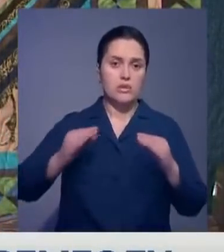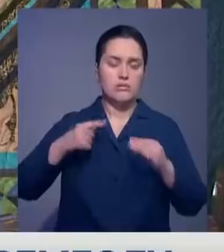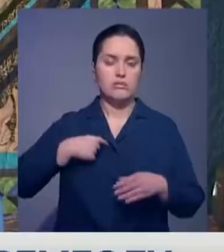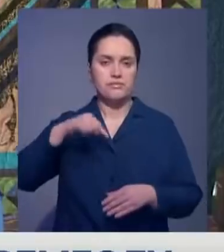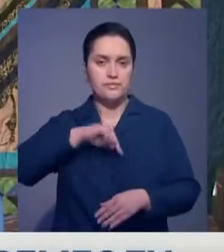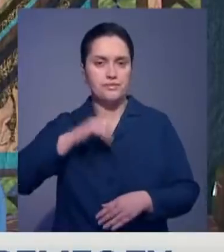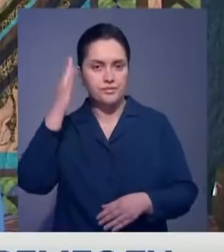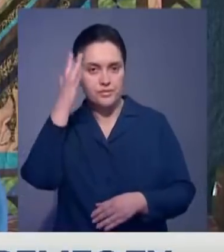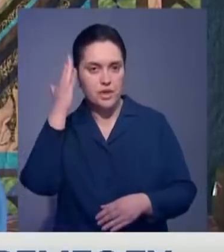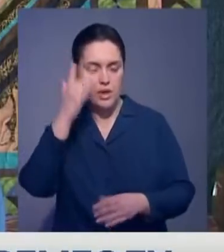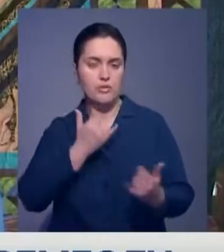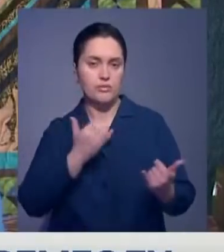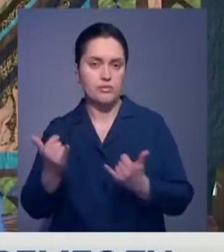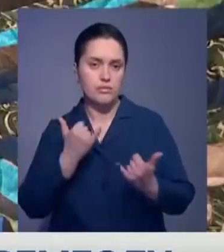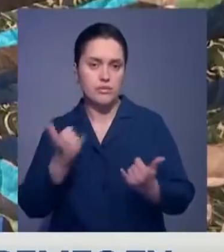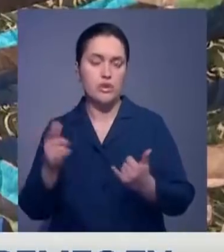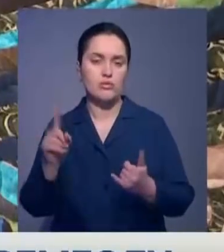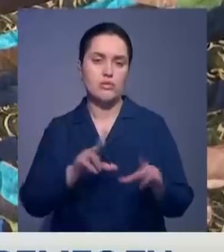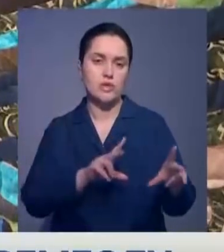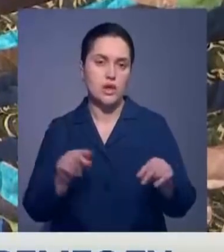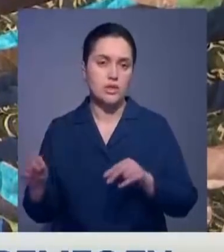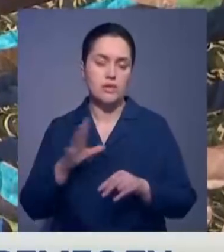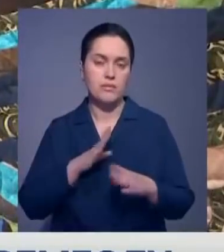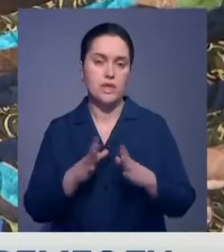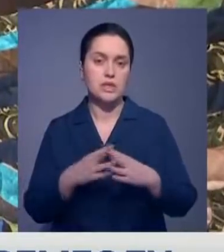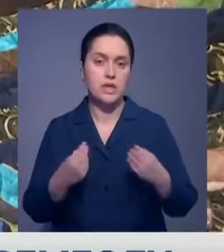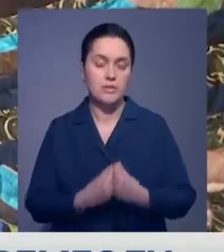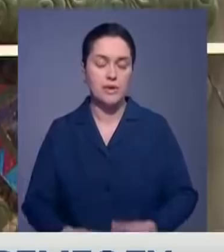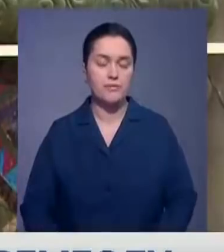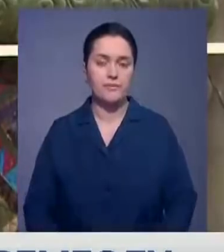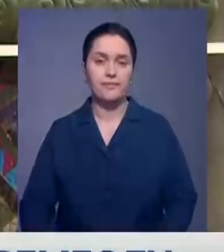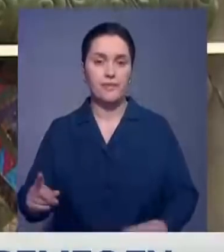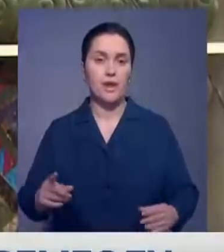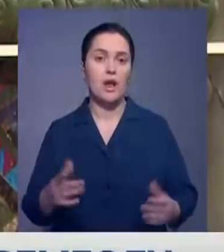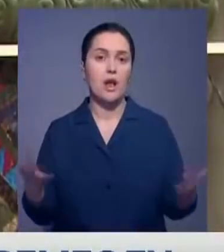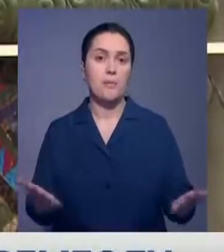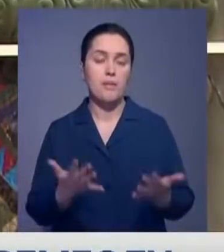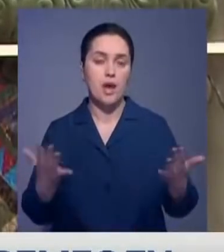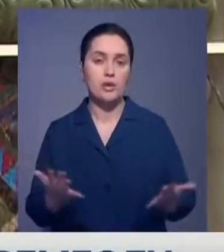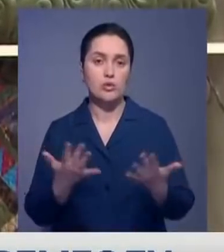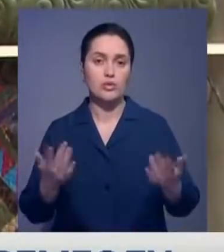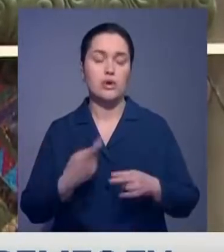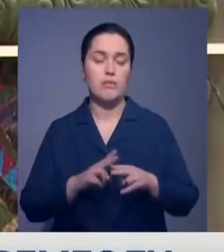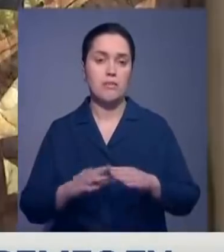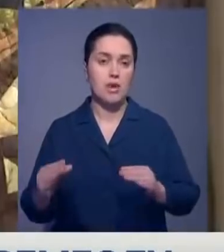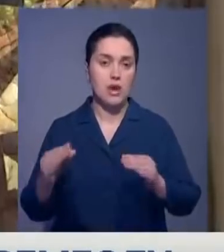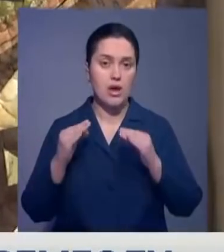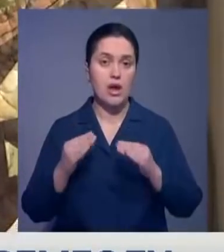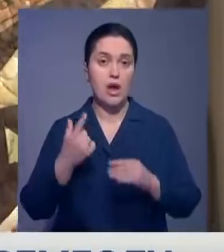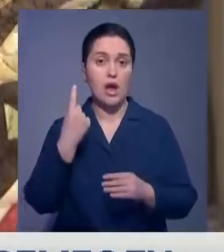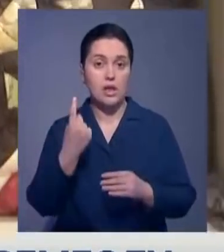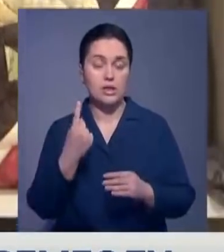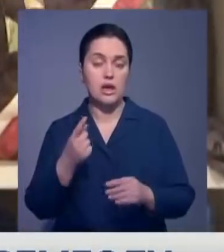столько счастья, сколько мне. Я сама в браке счастлива. Яркий курак-курпе подушки с замысловатыми сюжетами покрывало. На одно изделие у